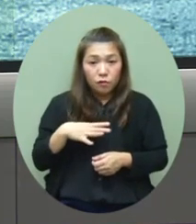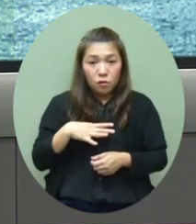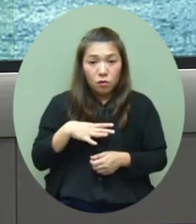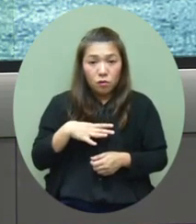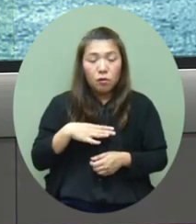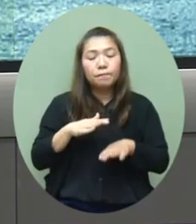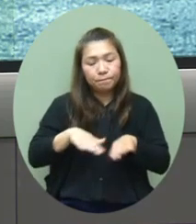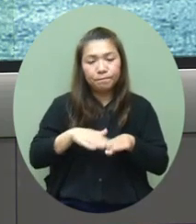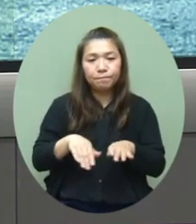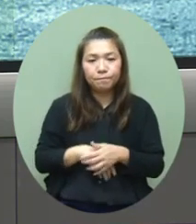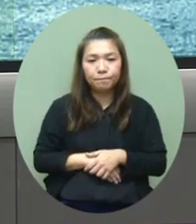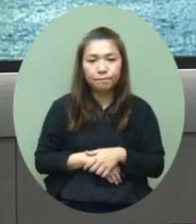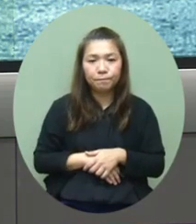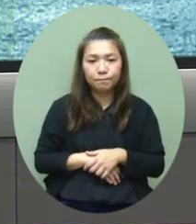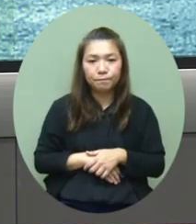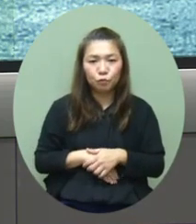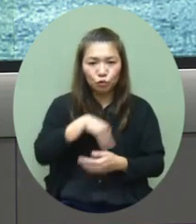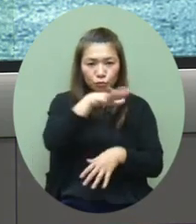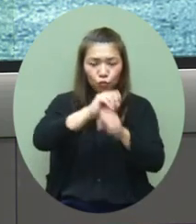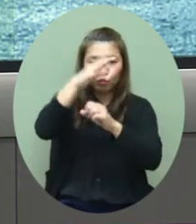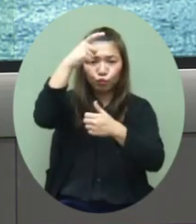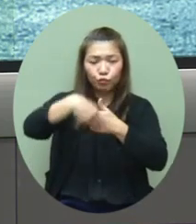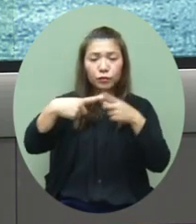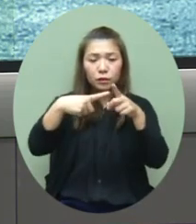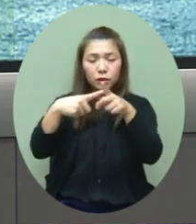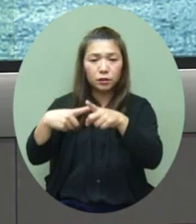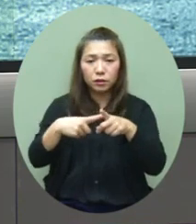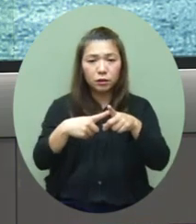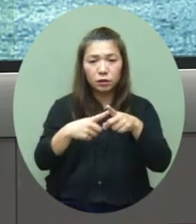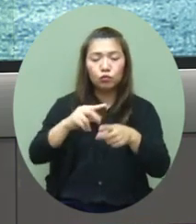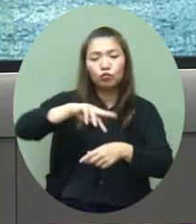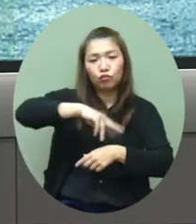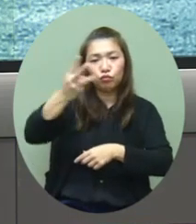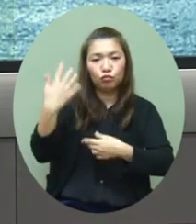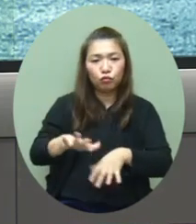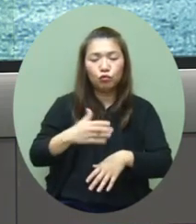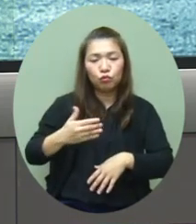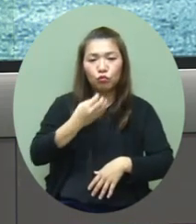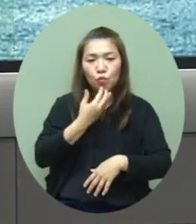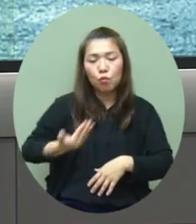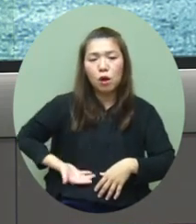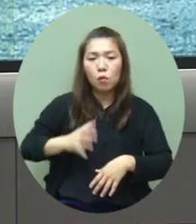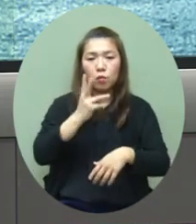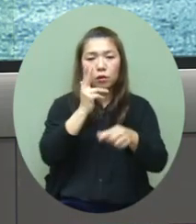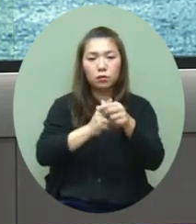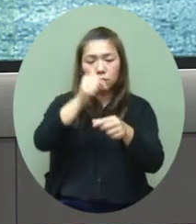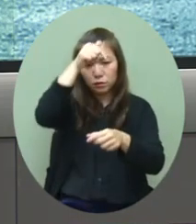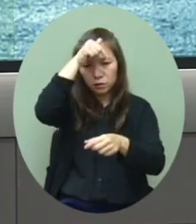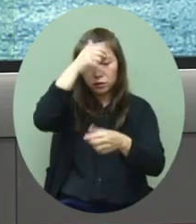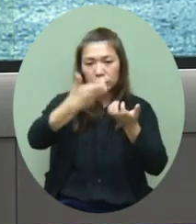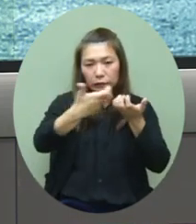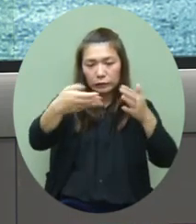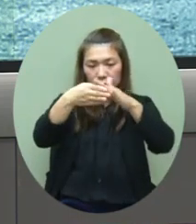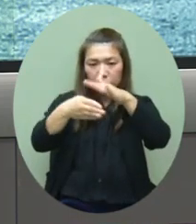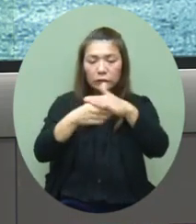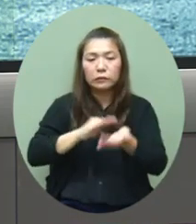情况是稳定的所有确诊的病人已经转回到东华三院、黄大仙医院接受隔